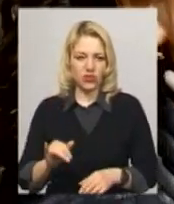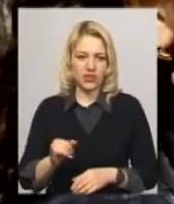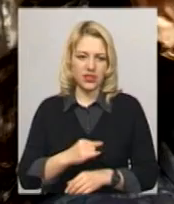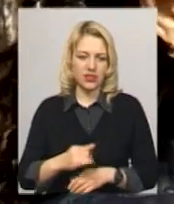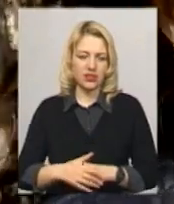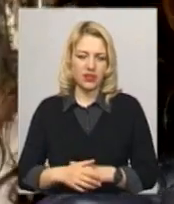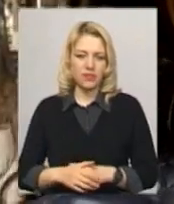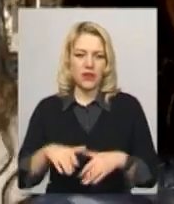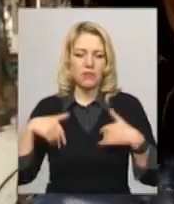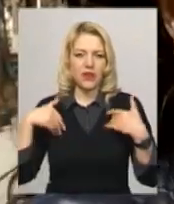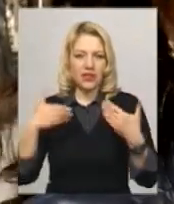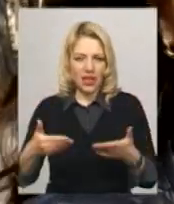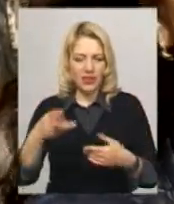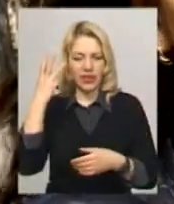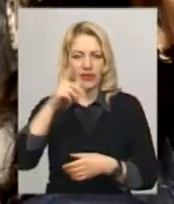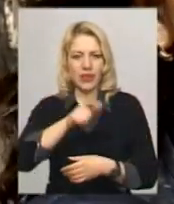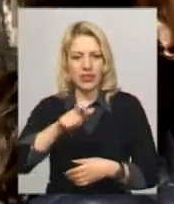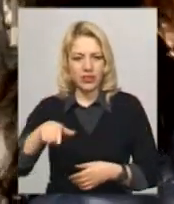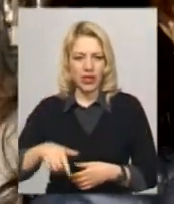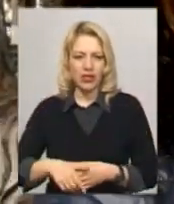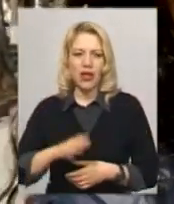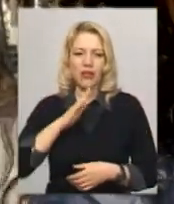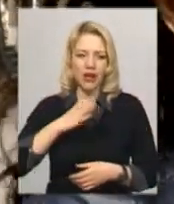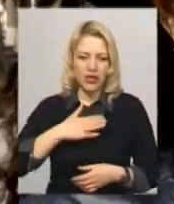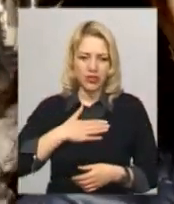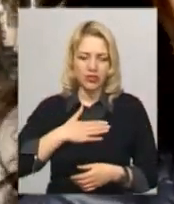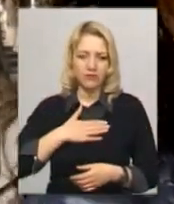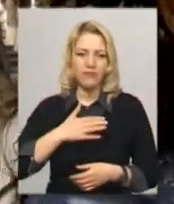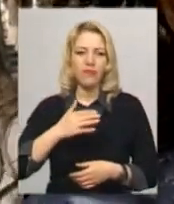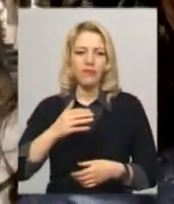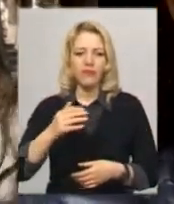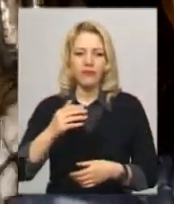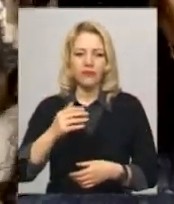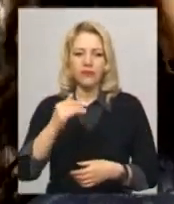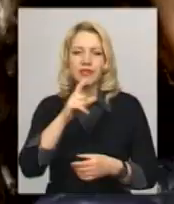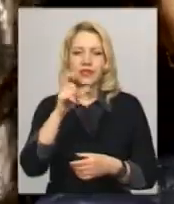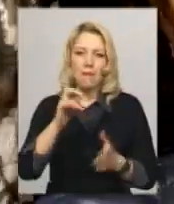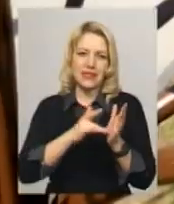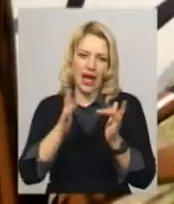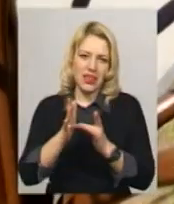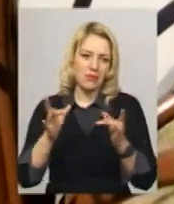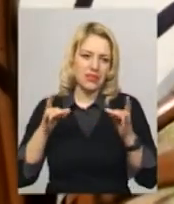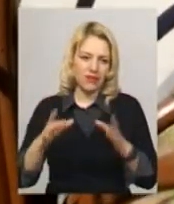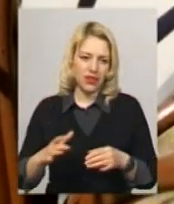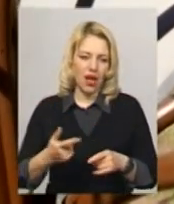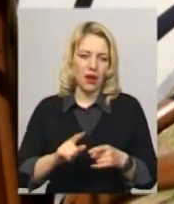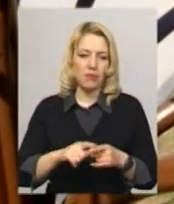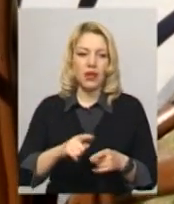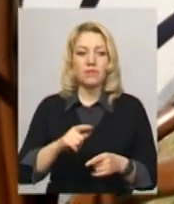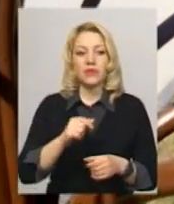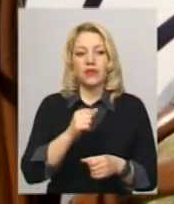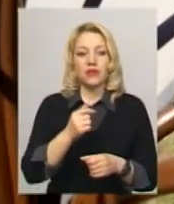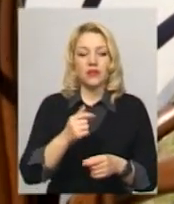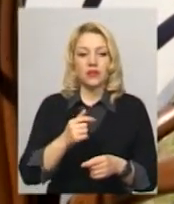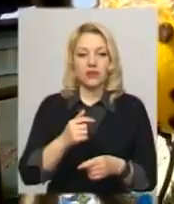привітати хмельничан наших з виступаючими пасхальними святами. Роботи, виконання їхніх